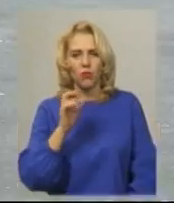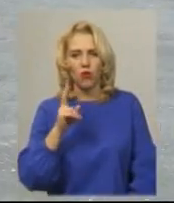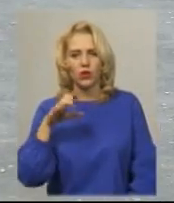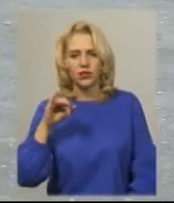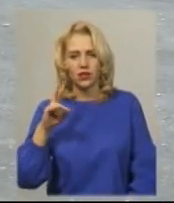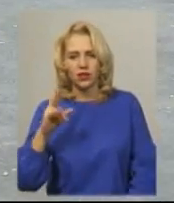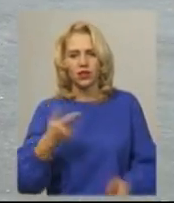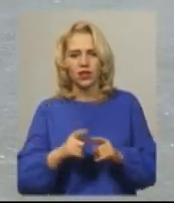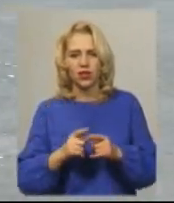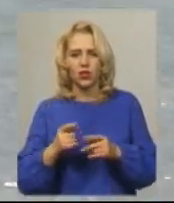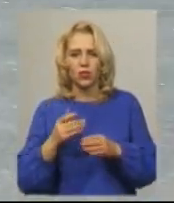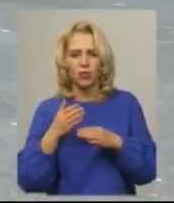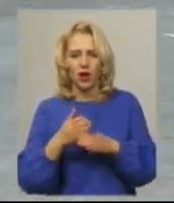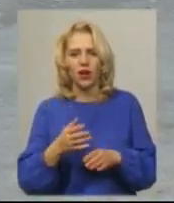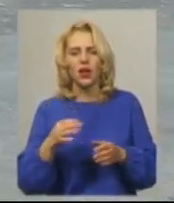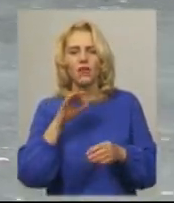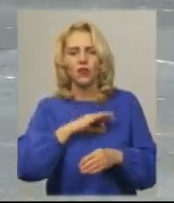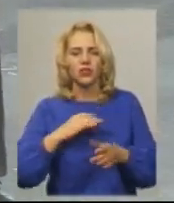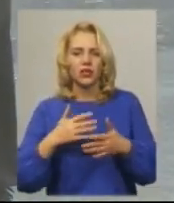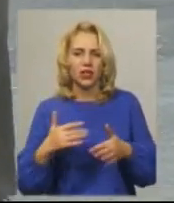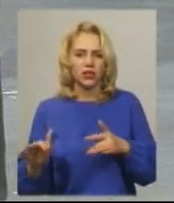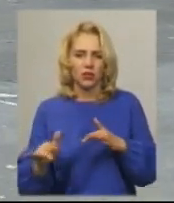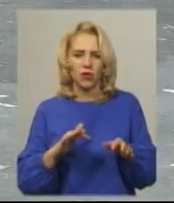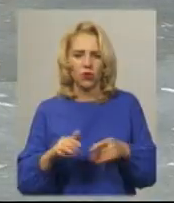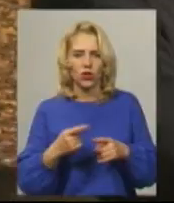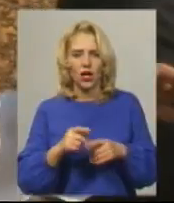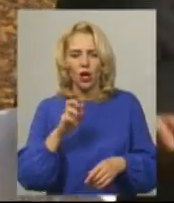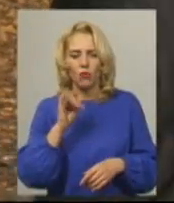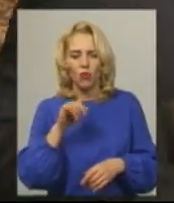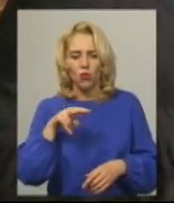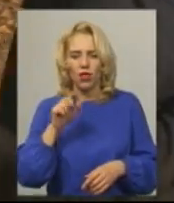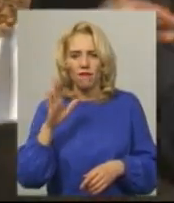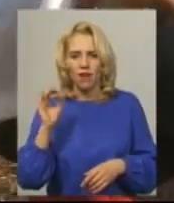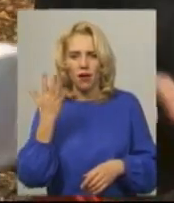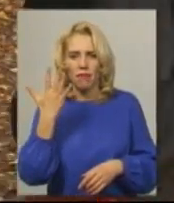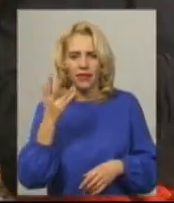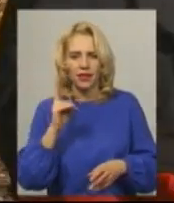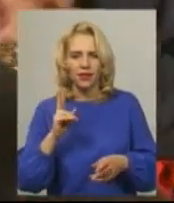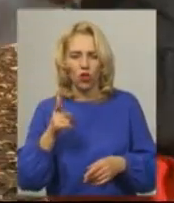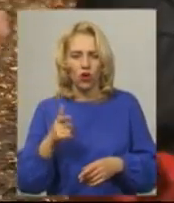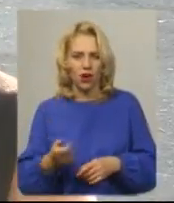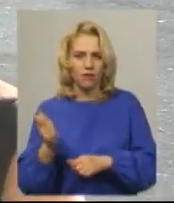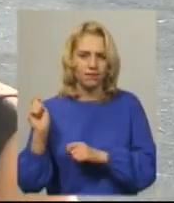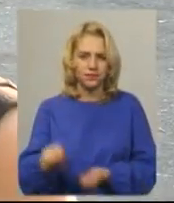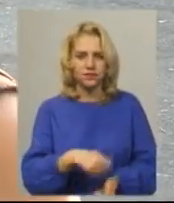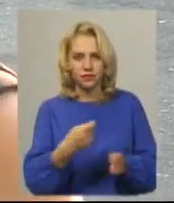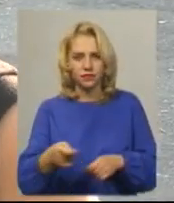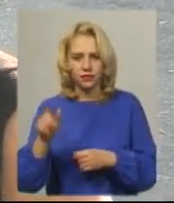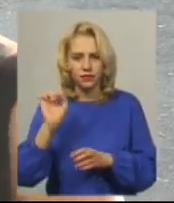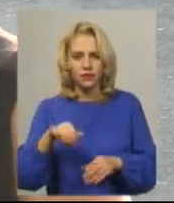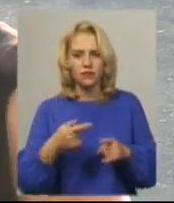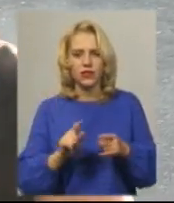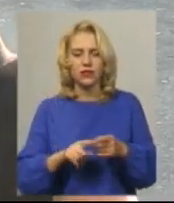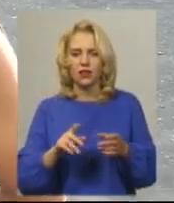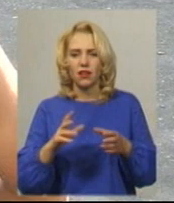допомагає володіти різними рухами. На тренуванні виконував вправу з булавою вагою 5 кілограмів. «Вообще не тяжко. Мені кажеться, що це